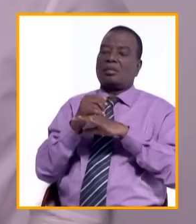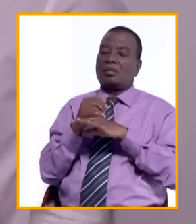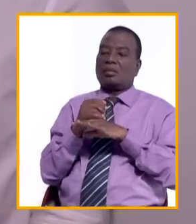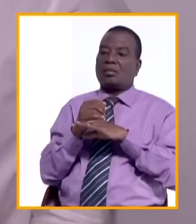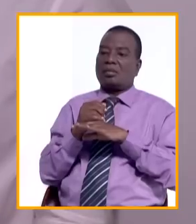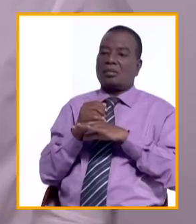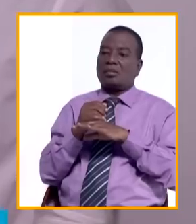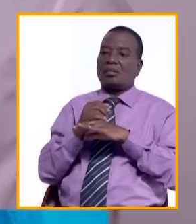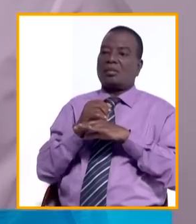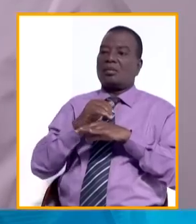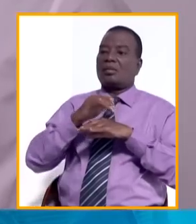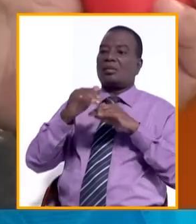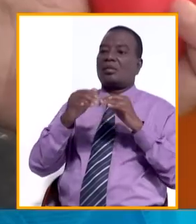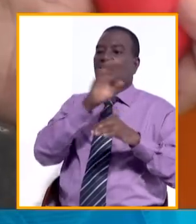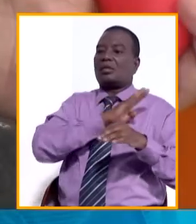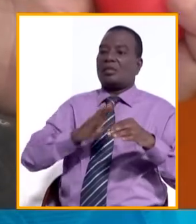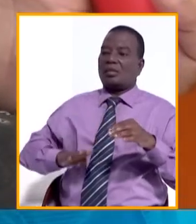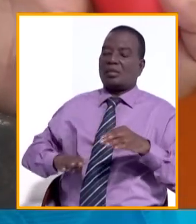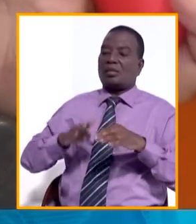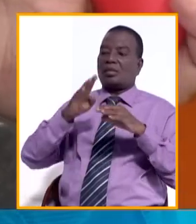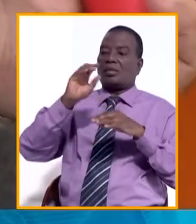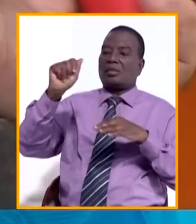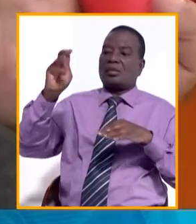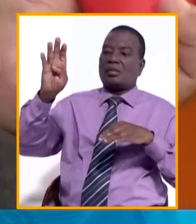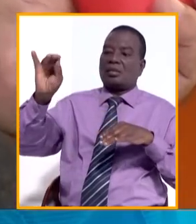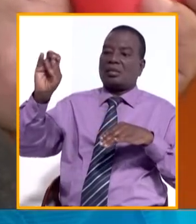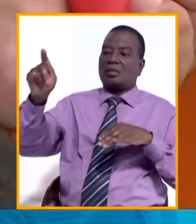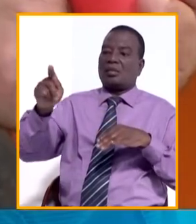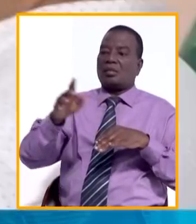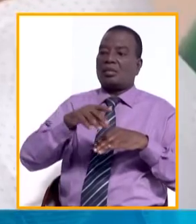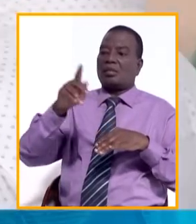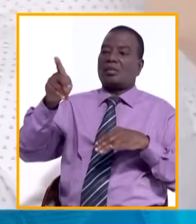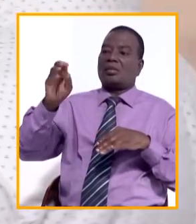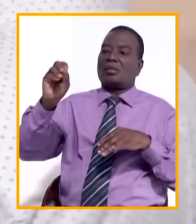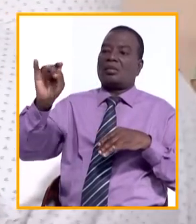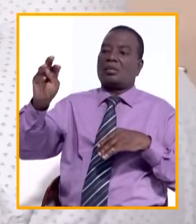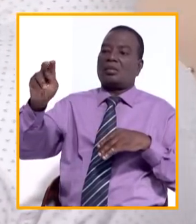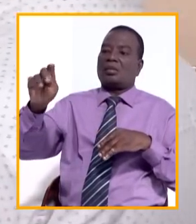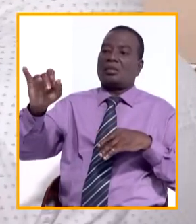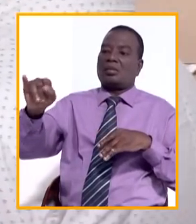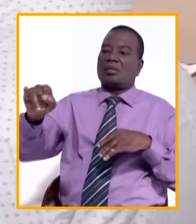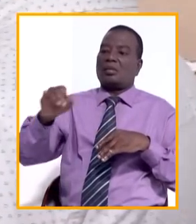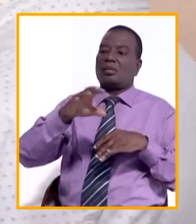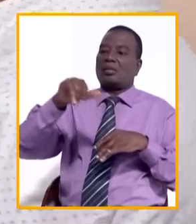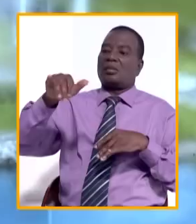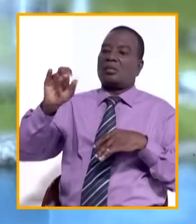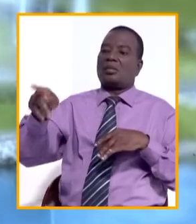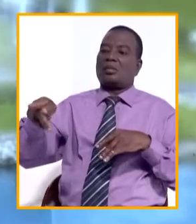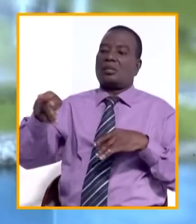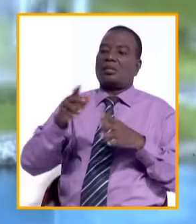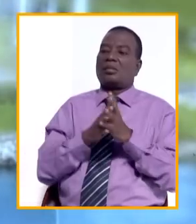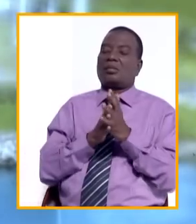Les communes d'Abobo, de Kumasi et de Yopougan abriteront également d'autres opérations de don de sang de la communauté indienne.